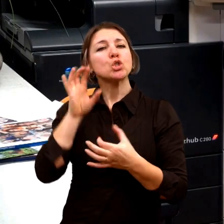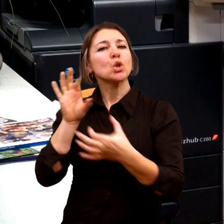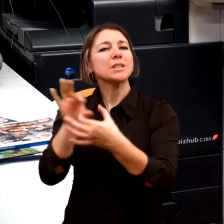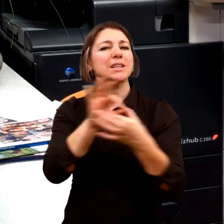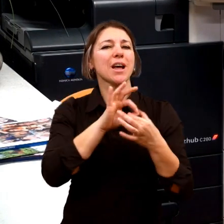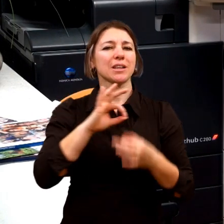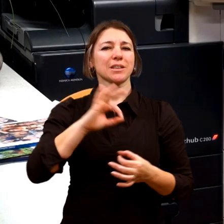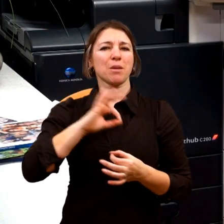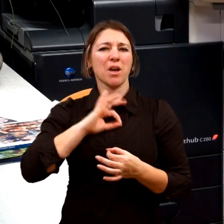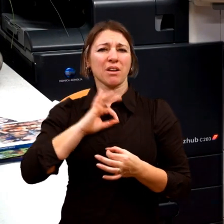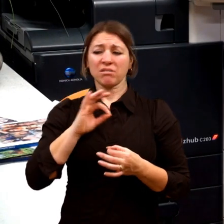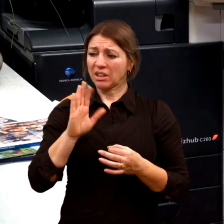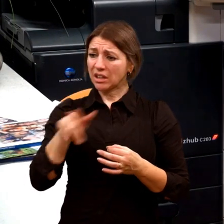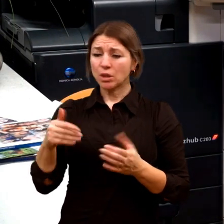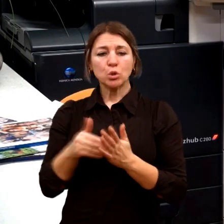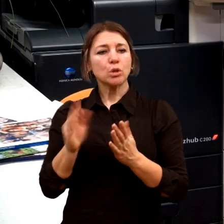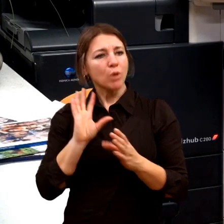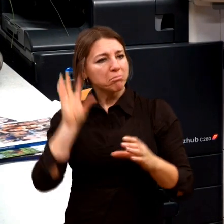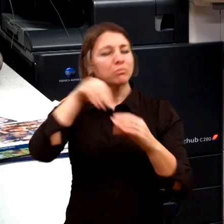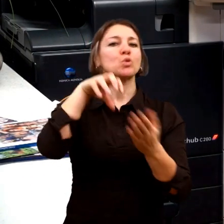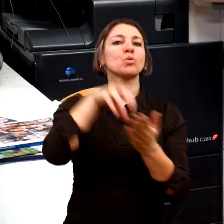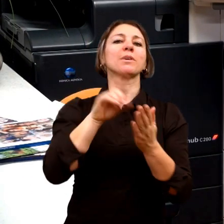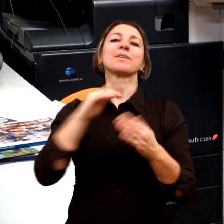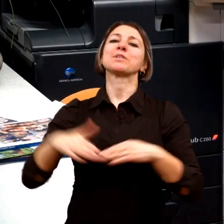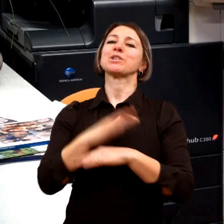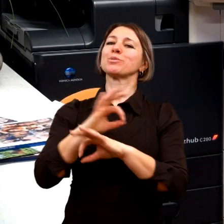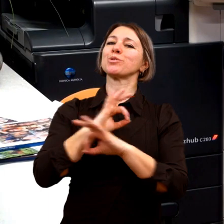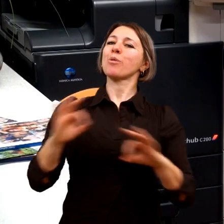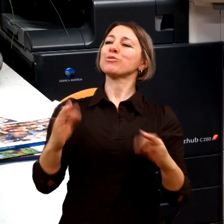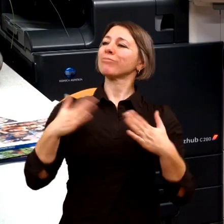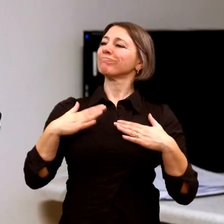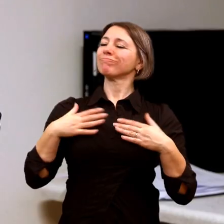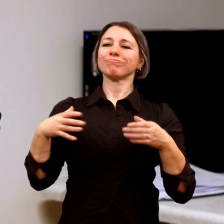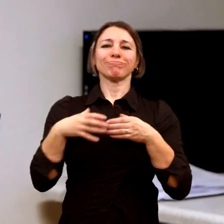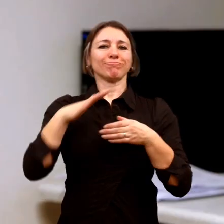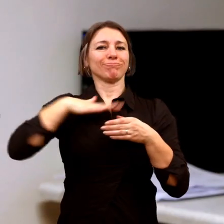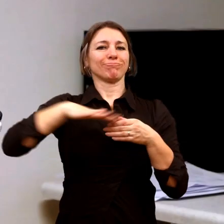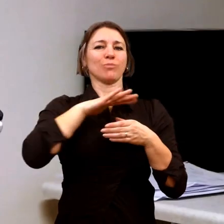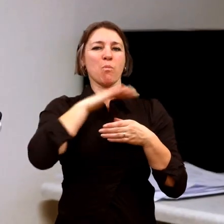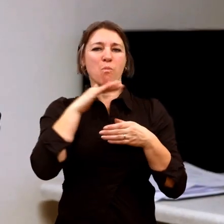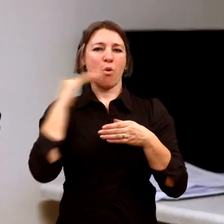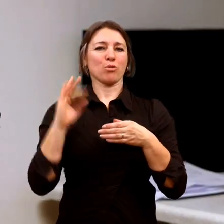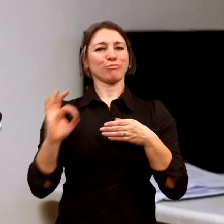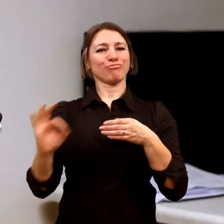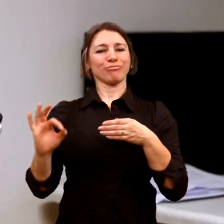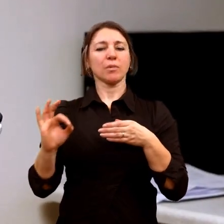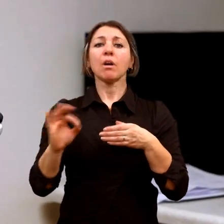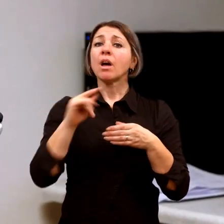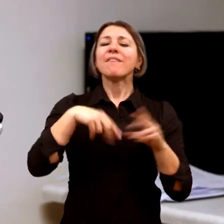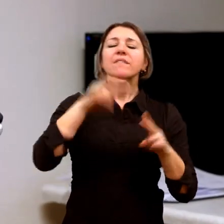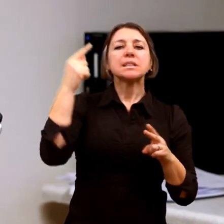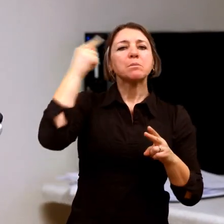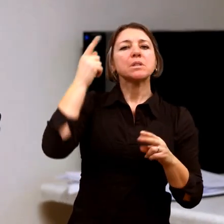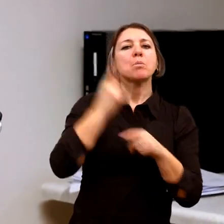ve smyslu já potřebuju někam patřit a ve chvíli, kdy ty akademické na ty myslíme a třeba i tam dáme